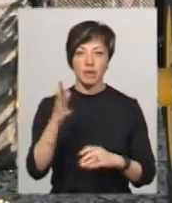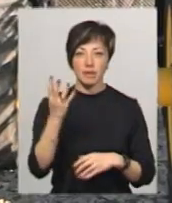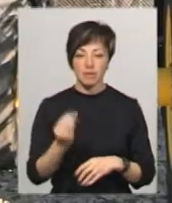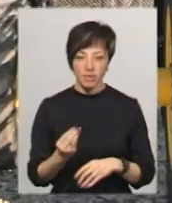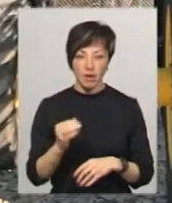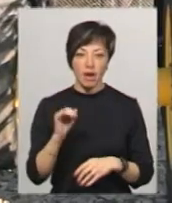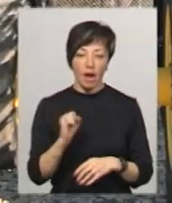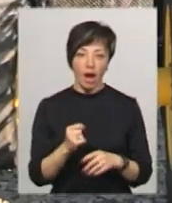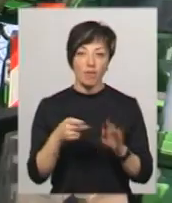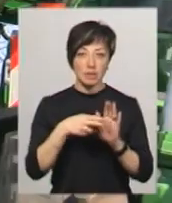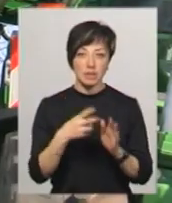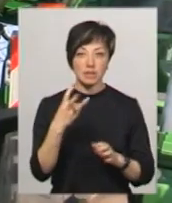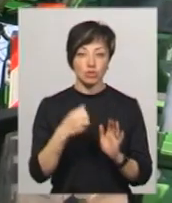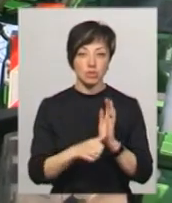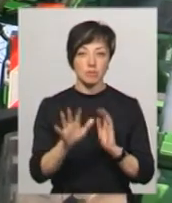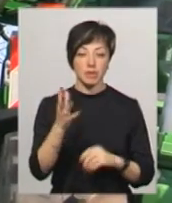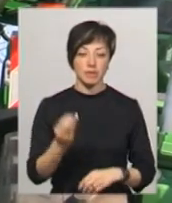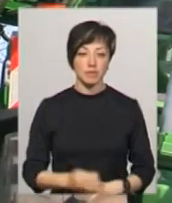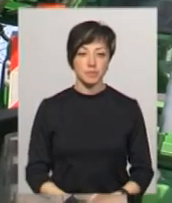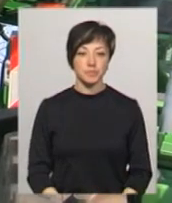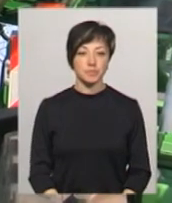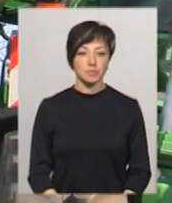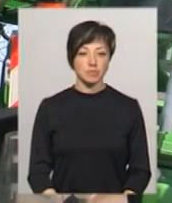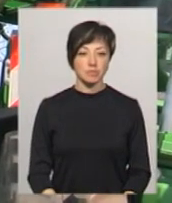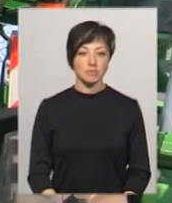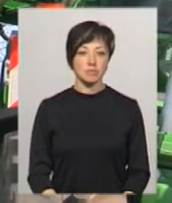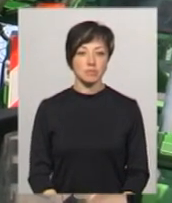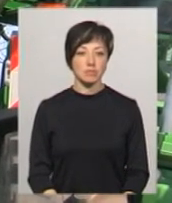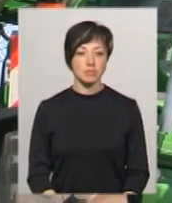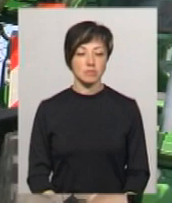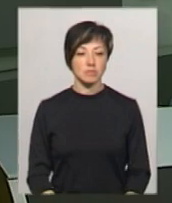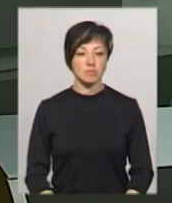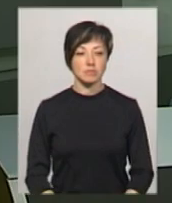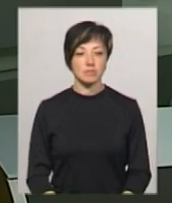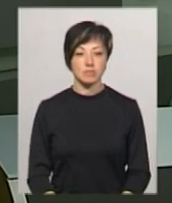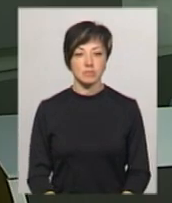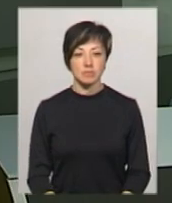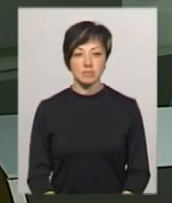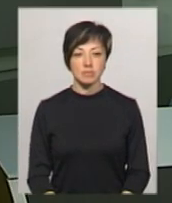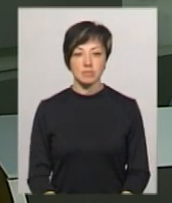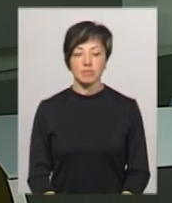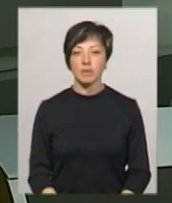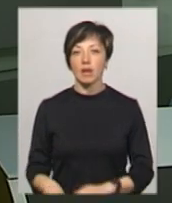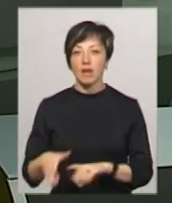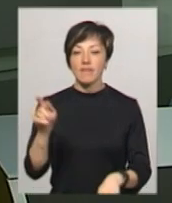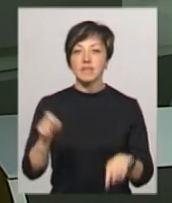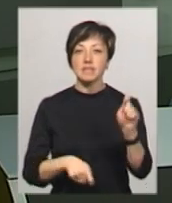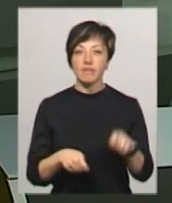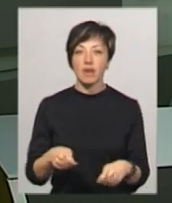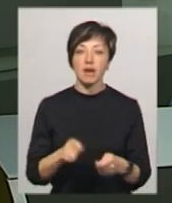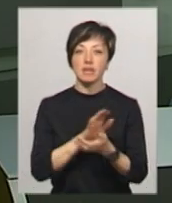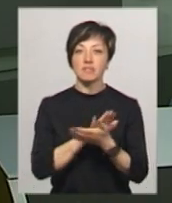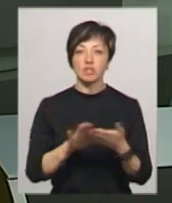акцизний – 365 днів. Леся Боровець, Юрій Чорний. Новини Поділля Центр. Фестиваль «Свіжий вітер